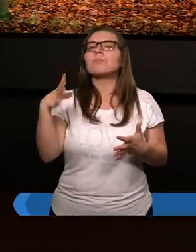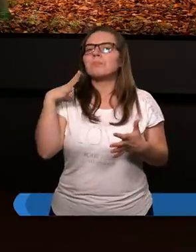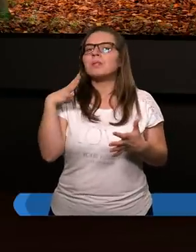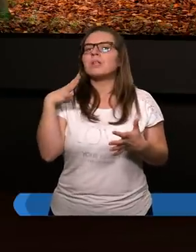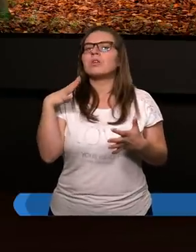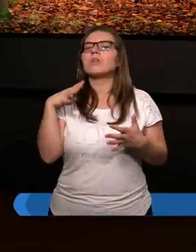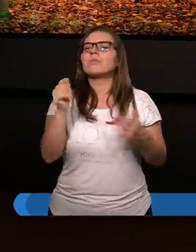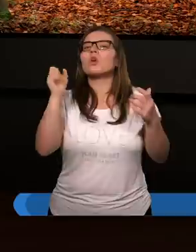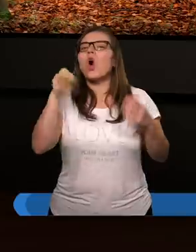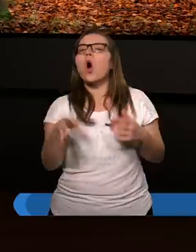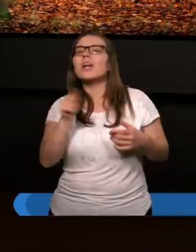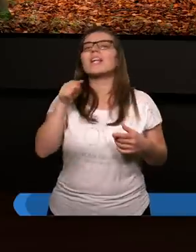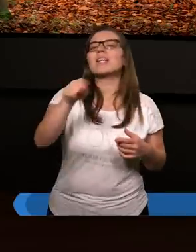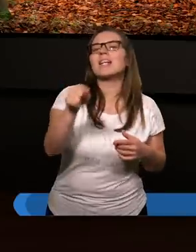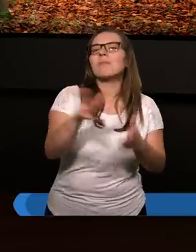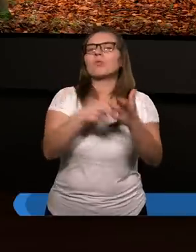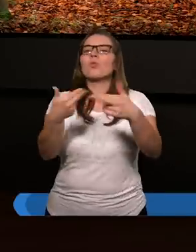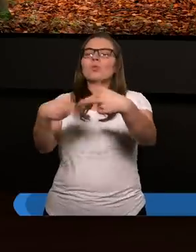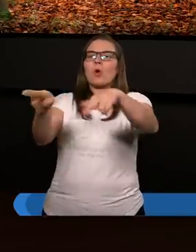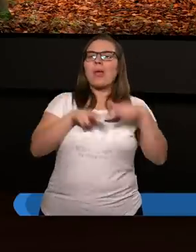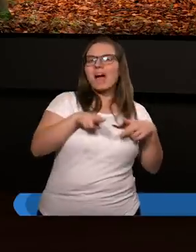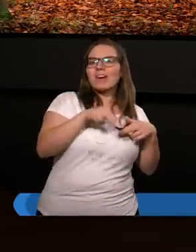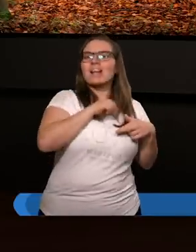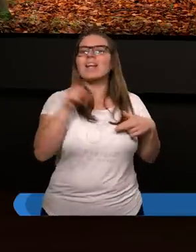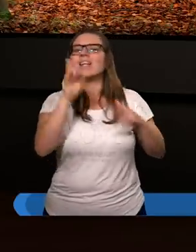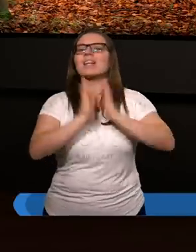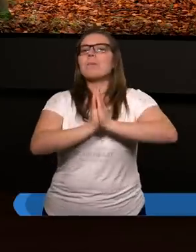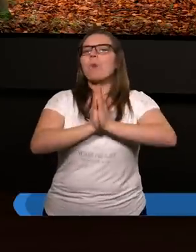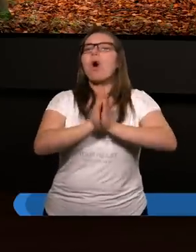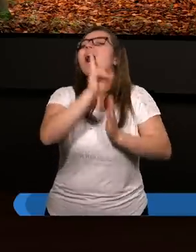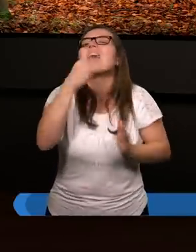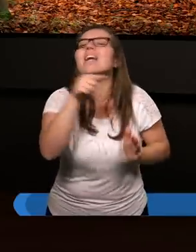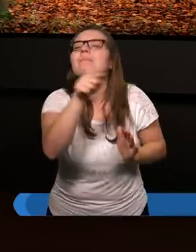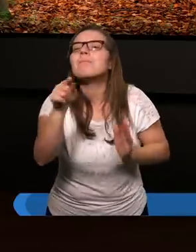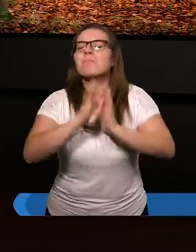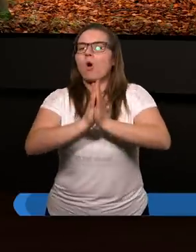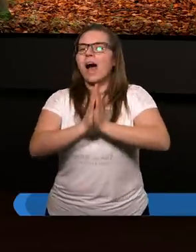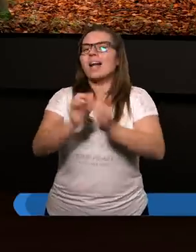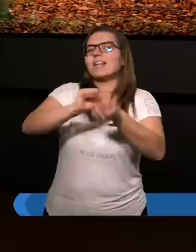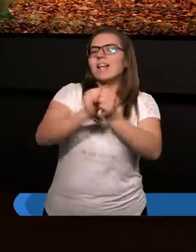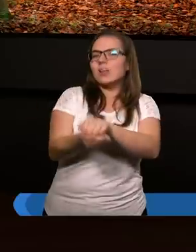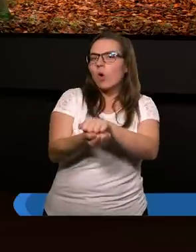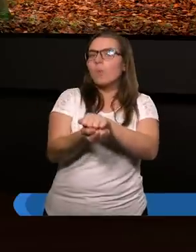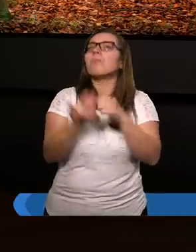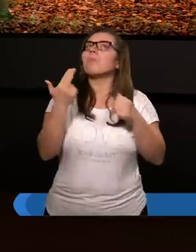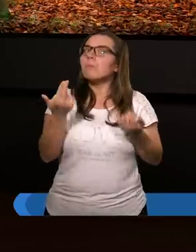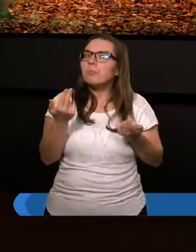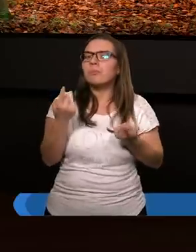z tymi, którzy się nawracali z Pogan. Kim oni są? No i